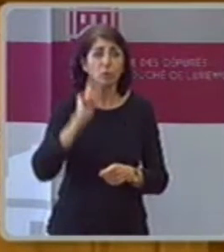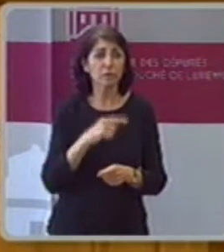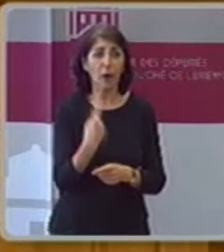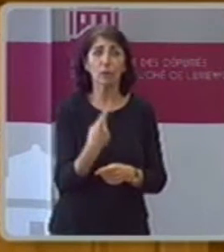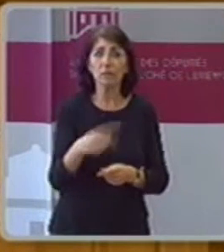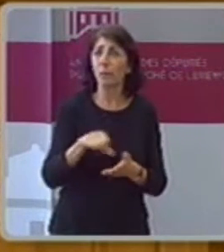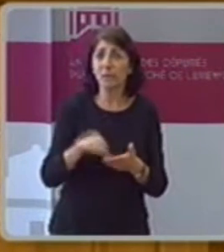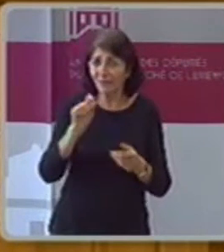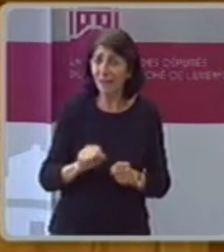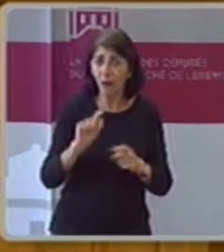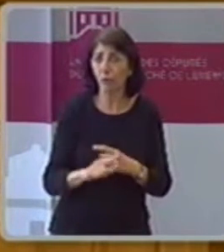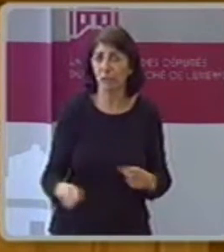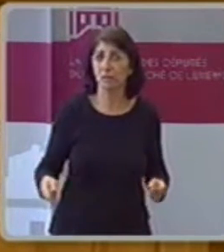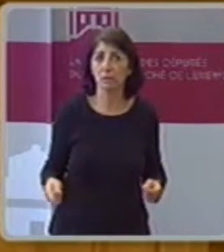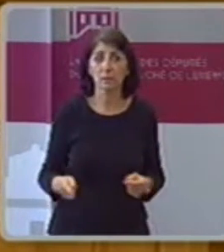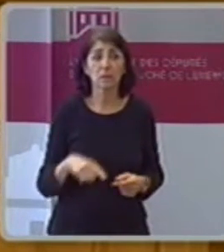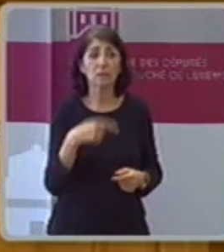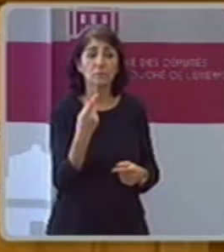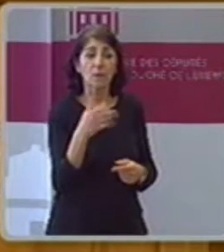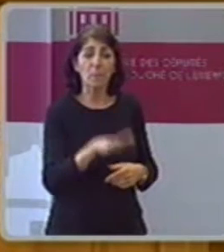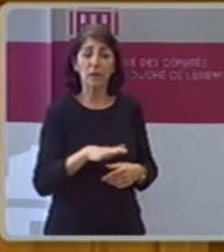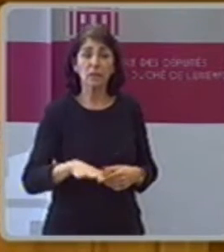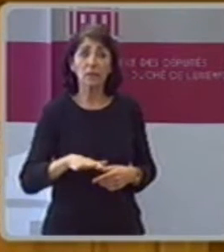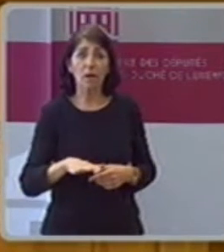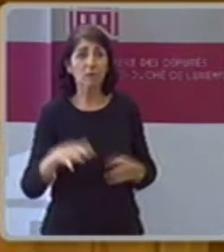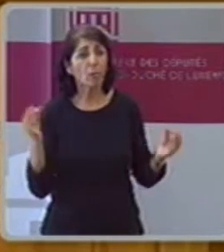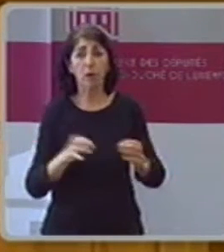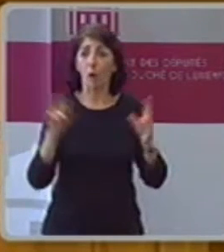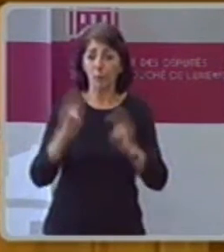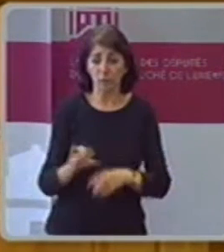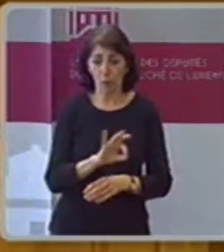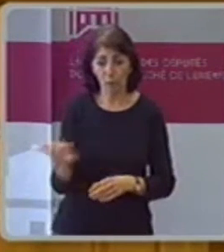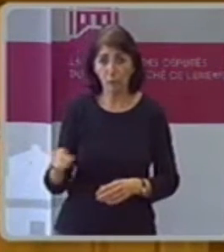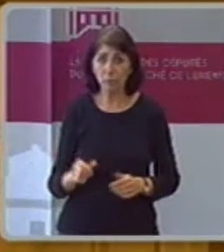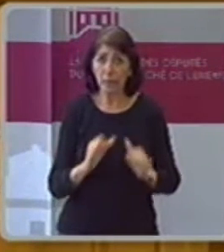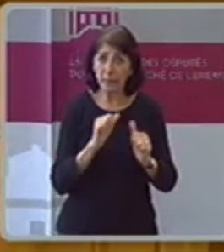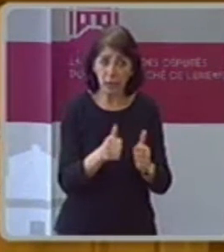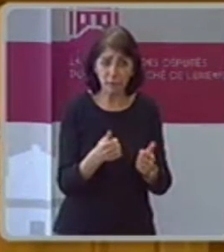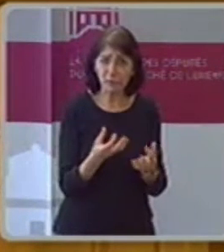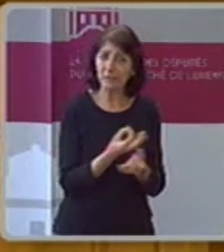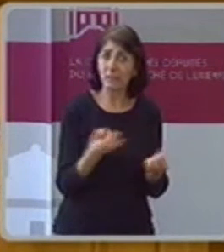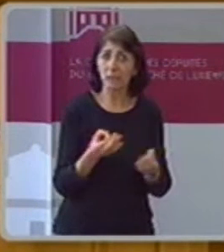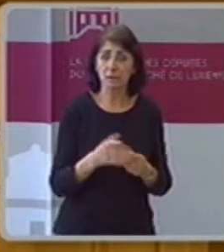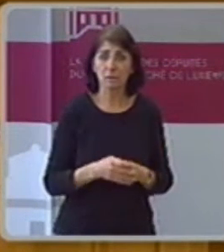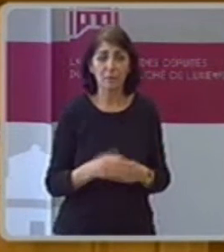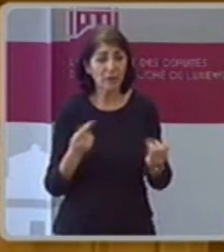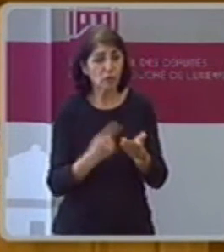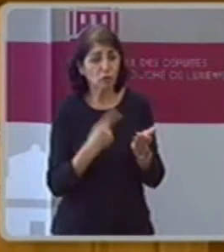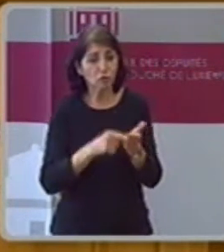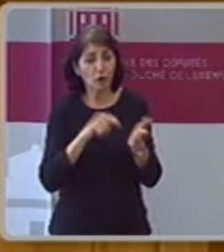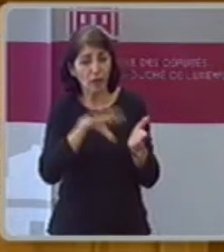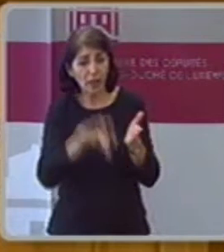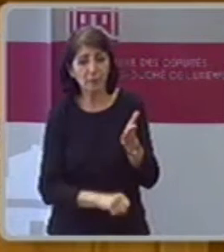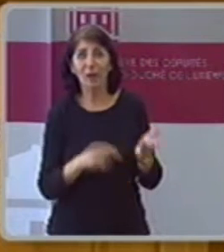Mit dieser Regierung muss die Steuern für den Staat mit gelehntem Geld die Leute, nicht über 200.000 Euro